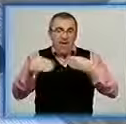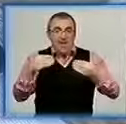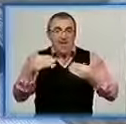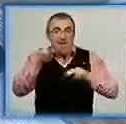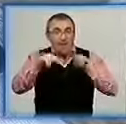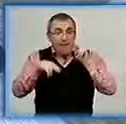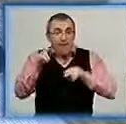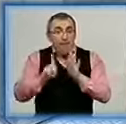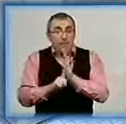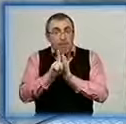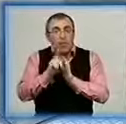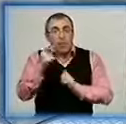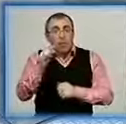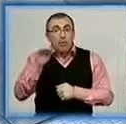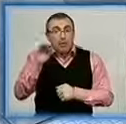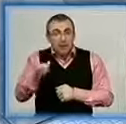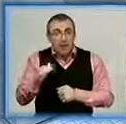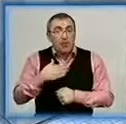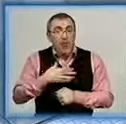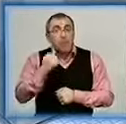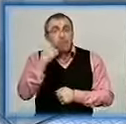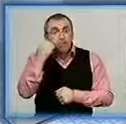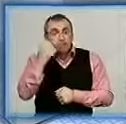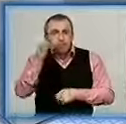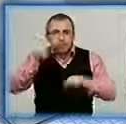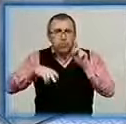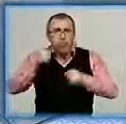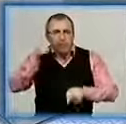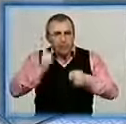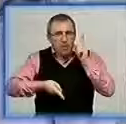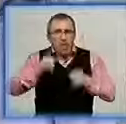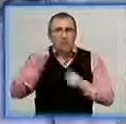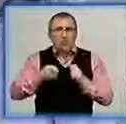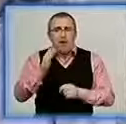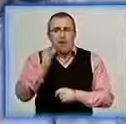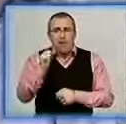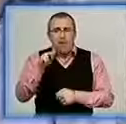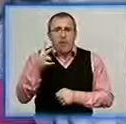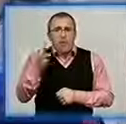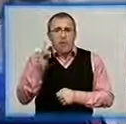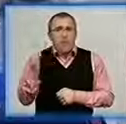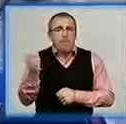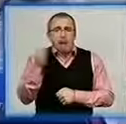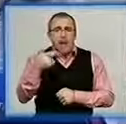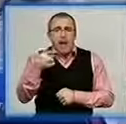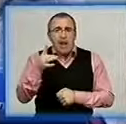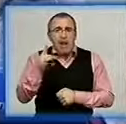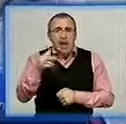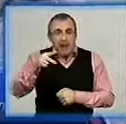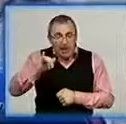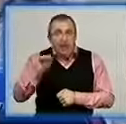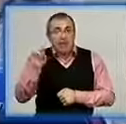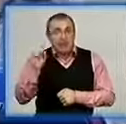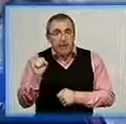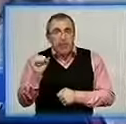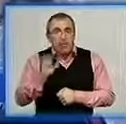добре лягала, спочатку піч ґрунтують. Однак наші бабусі її білили натуральною щіткою вапном. Білили білою глиною, тому що перша